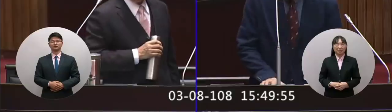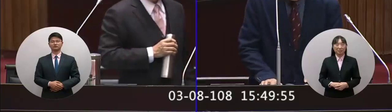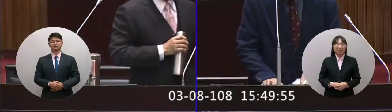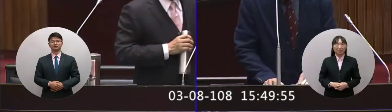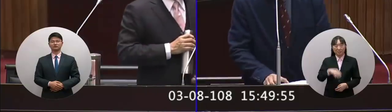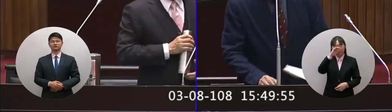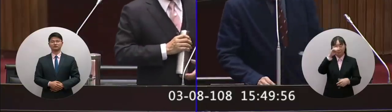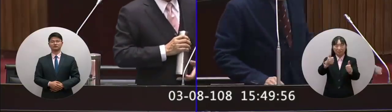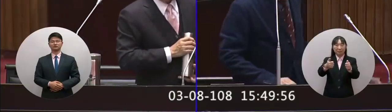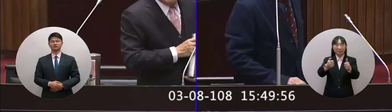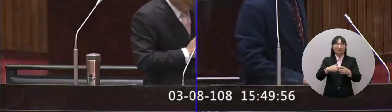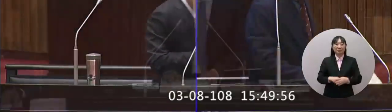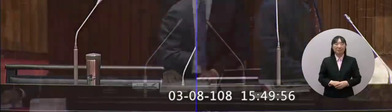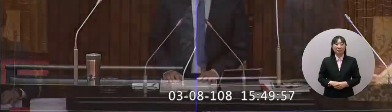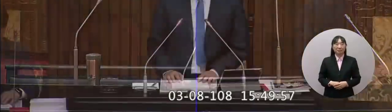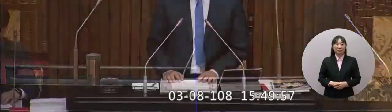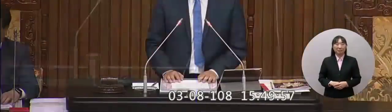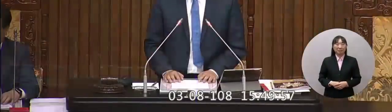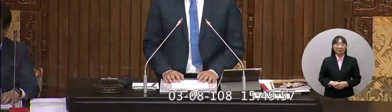好 謝謝